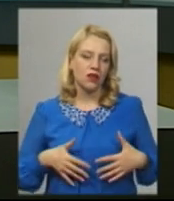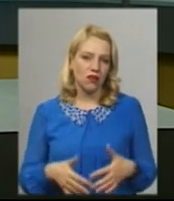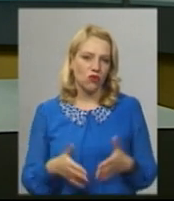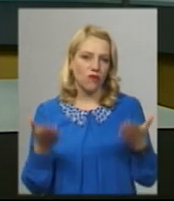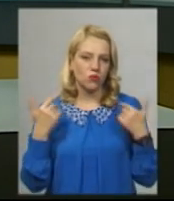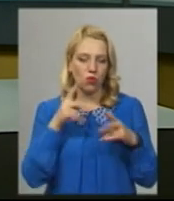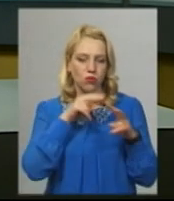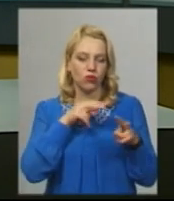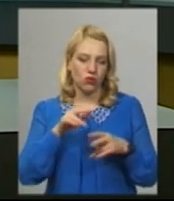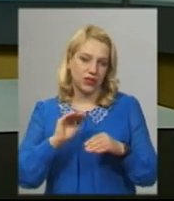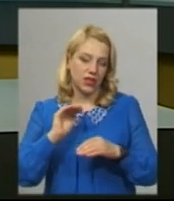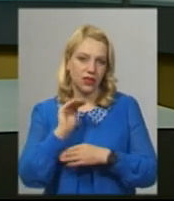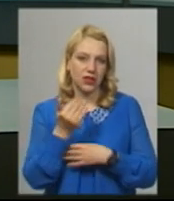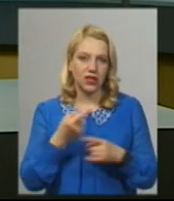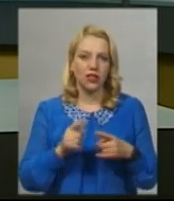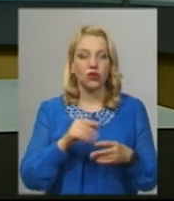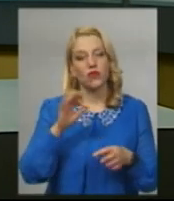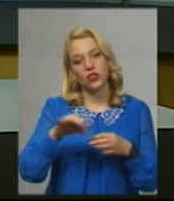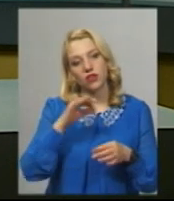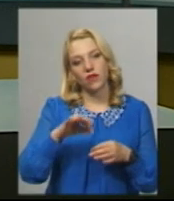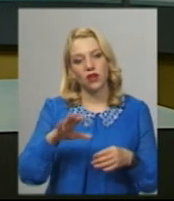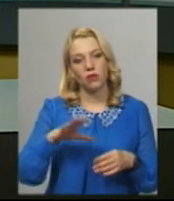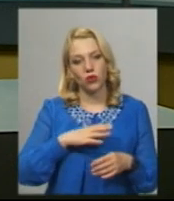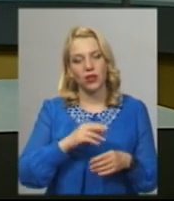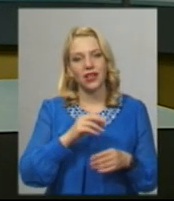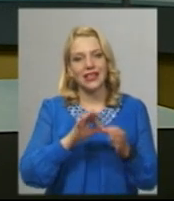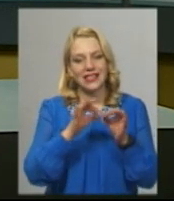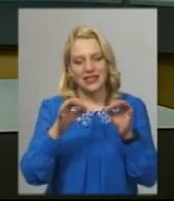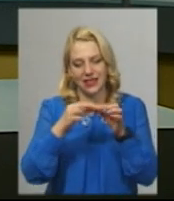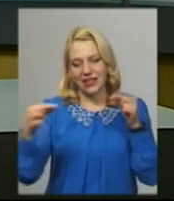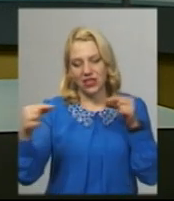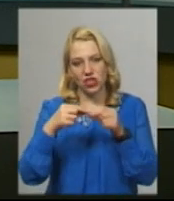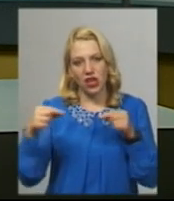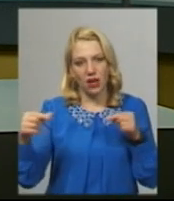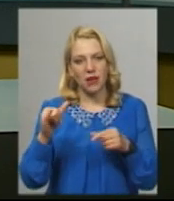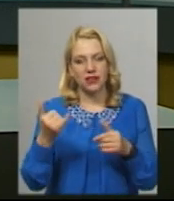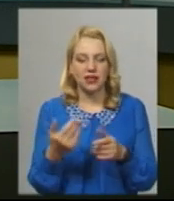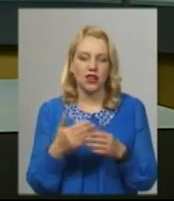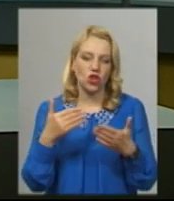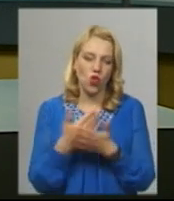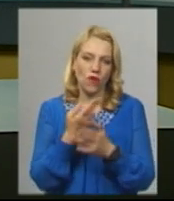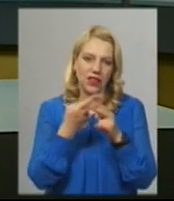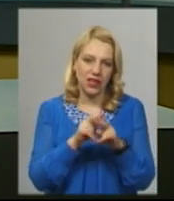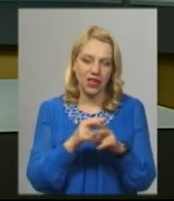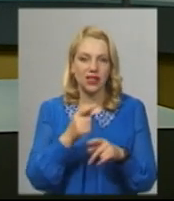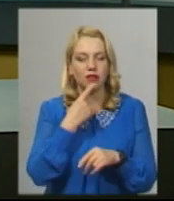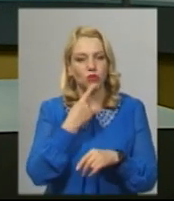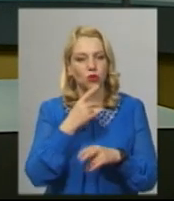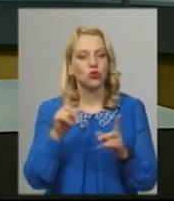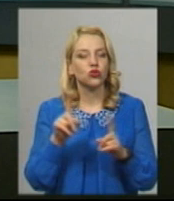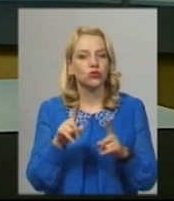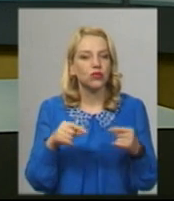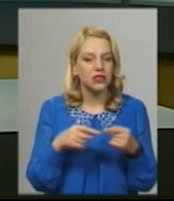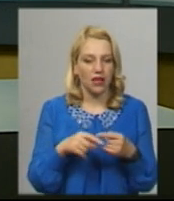дитиною Каже, у студентські роки вишивала стрічками, тож вирішила спробувати себе у новій техніці Що саме вишиває жінка та які